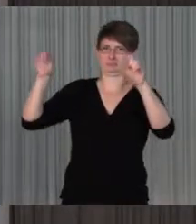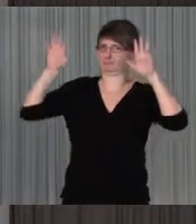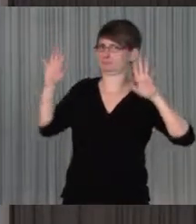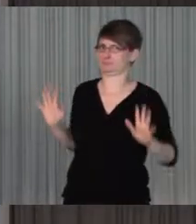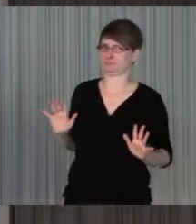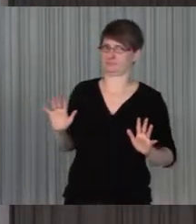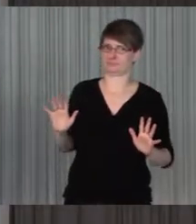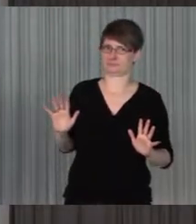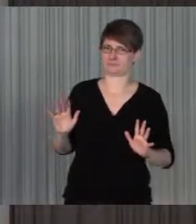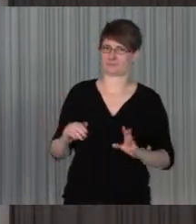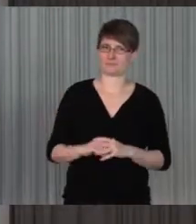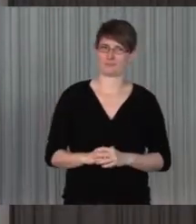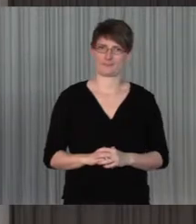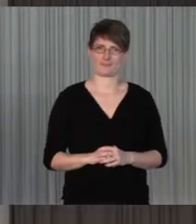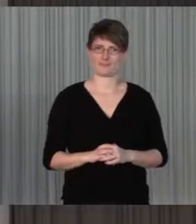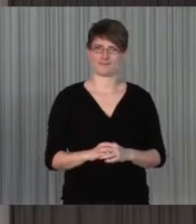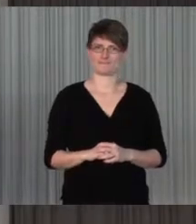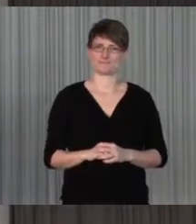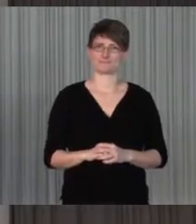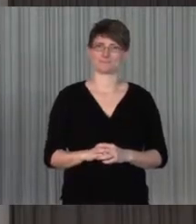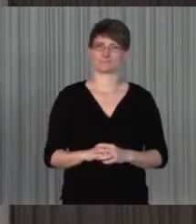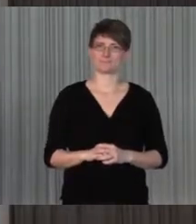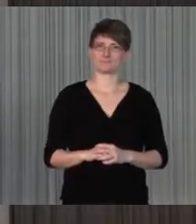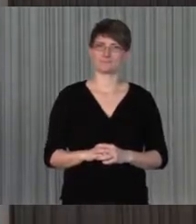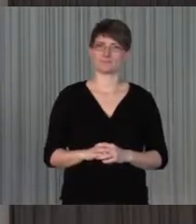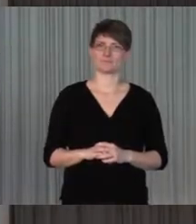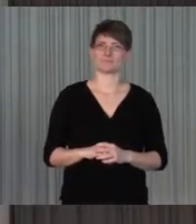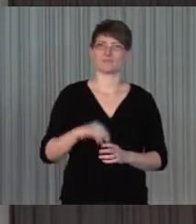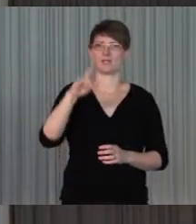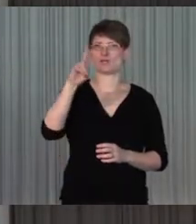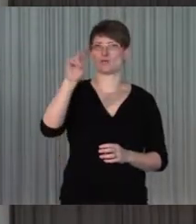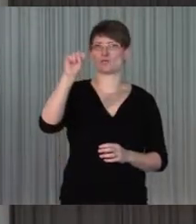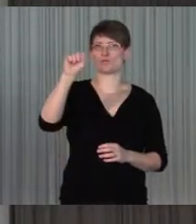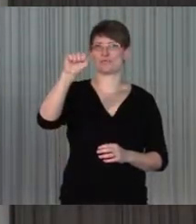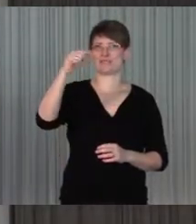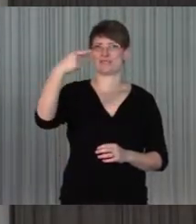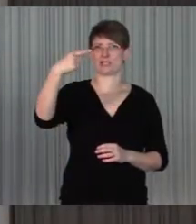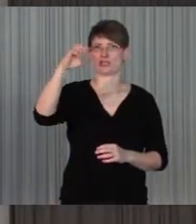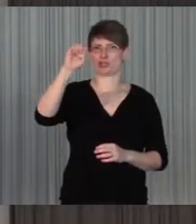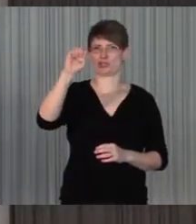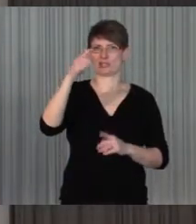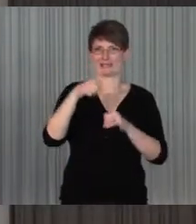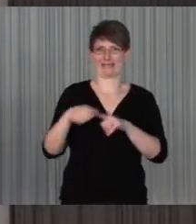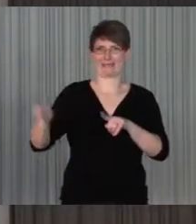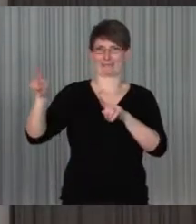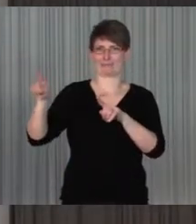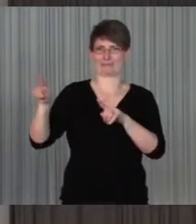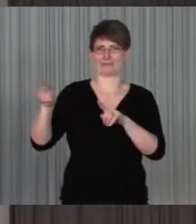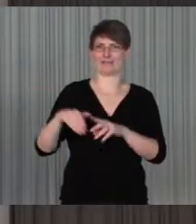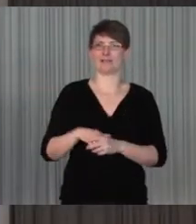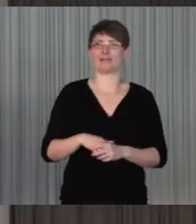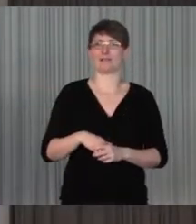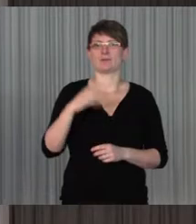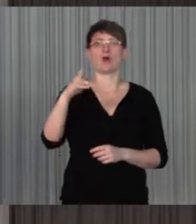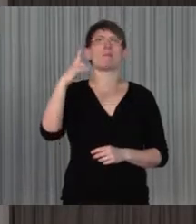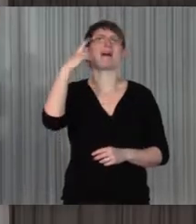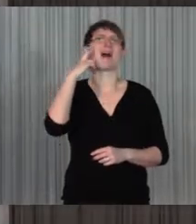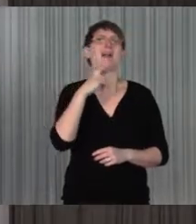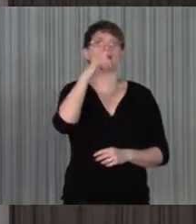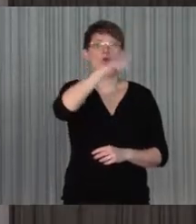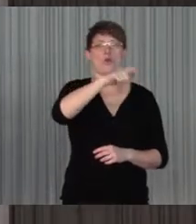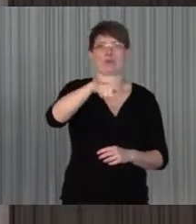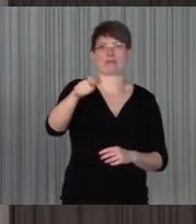gelassen wird. Dieses Usage-Gap ist auch etwas, was man zum Beispiel bei Älteren